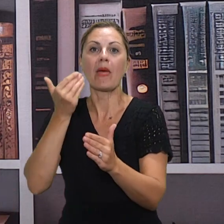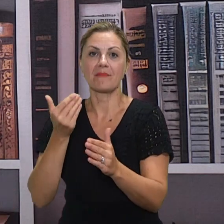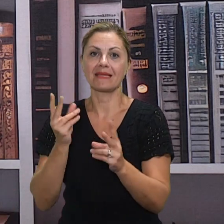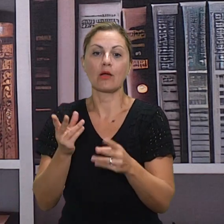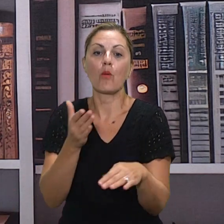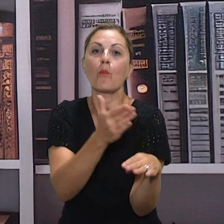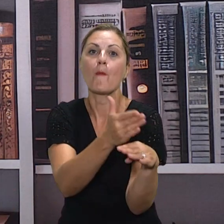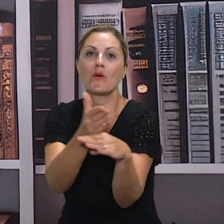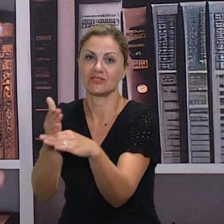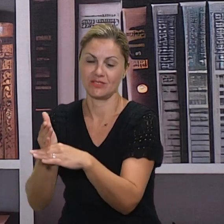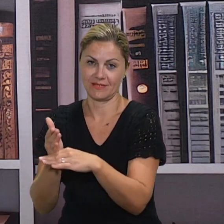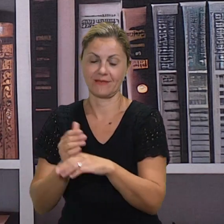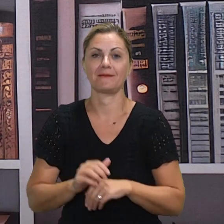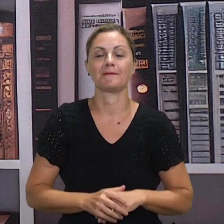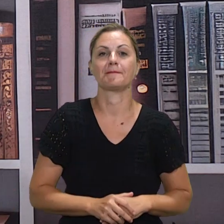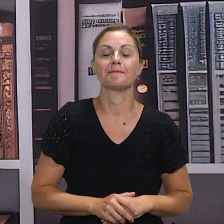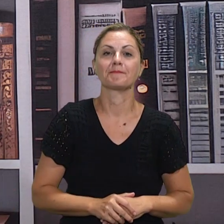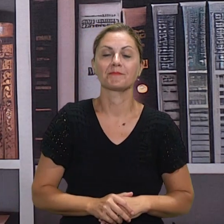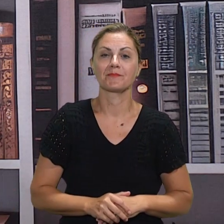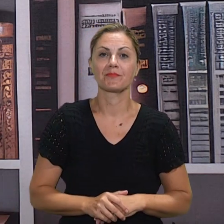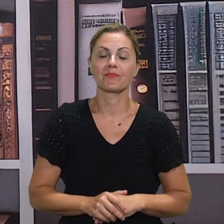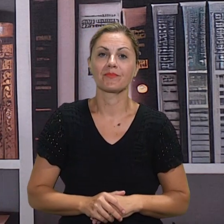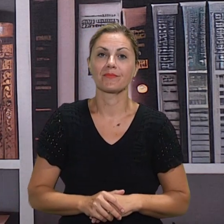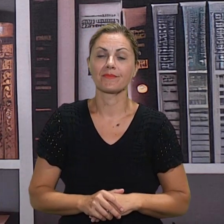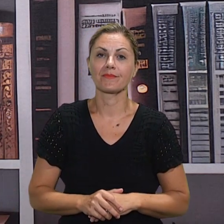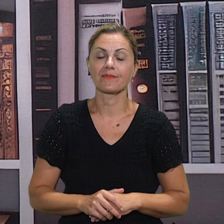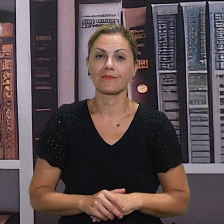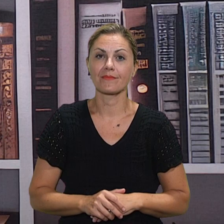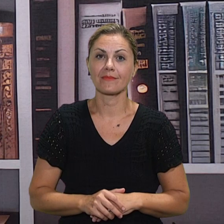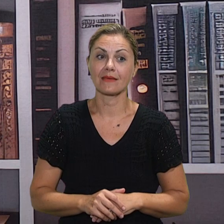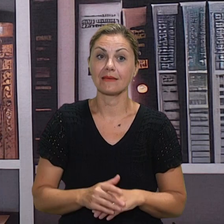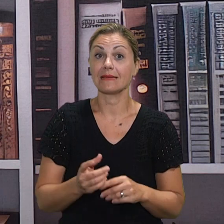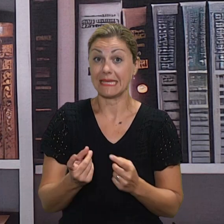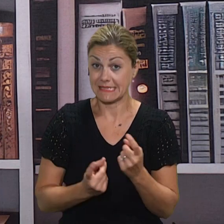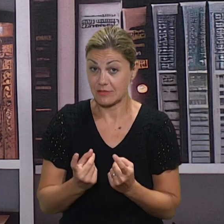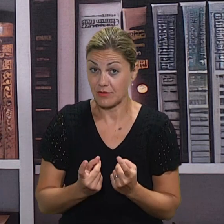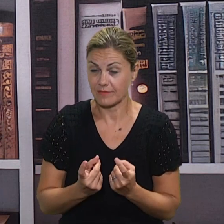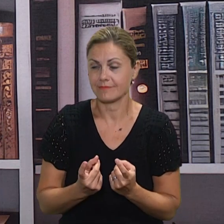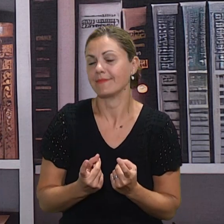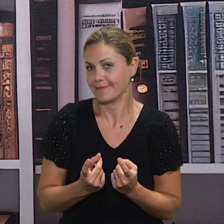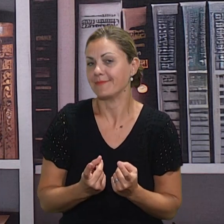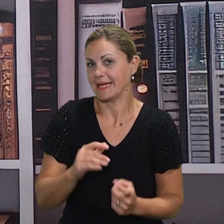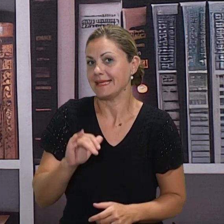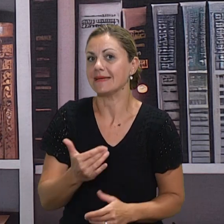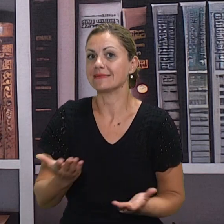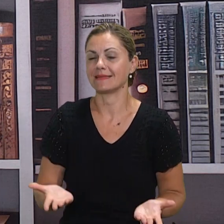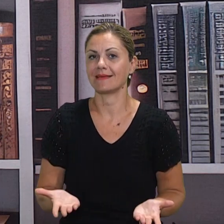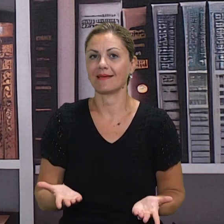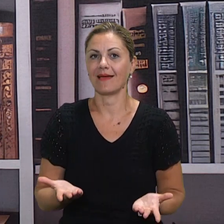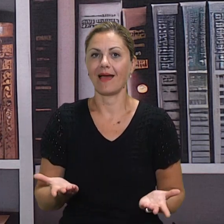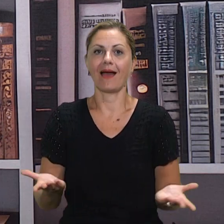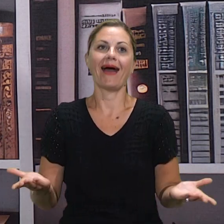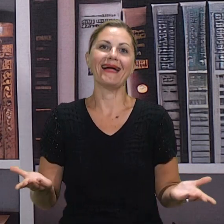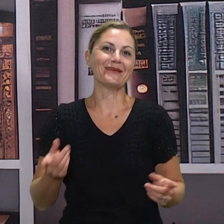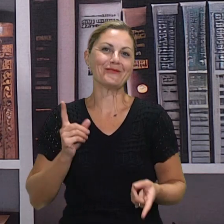dalje raditi s učenicima ovisno u području koje ih zanima. Da je izazovno, izazovno je, ali nema